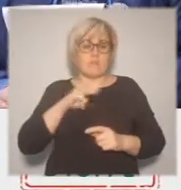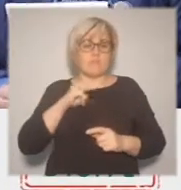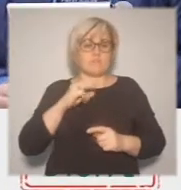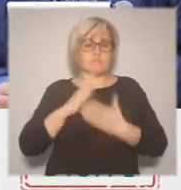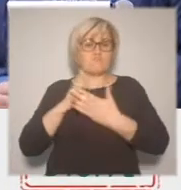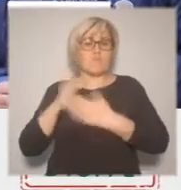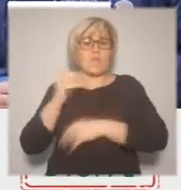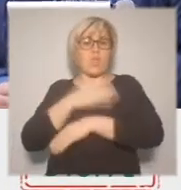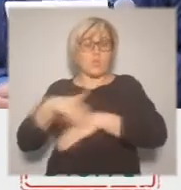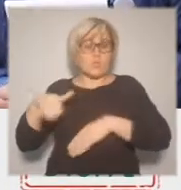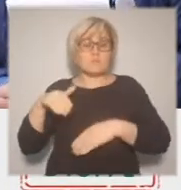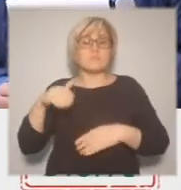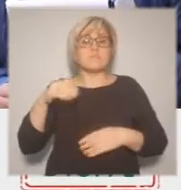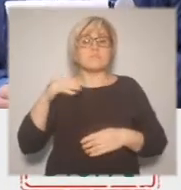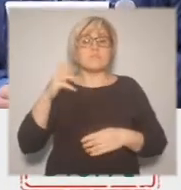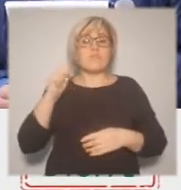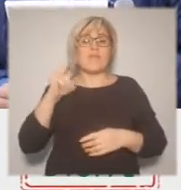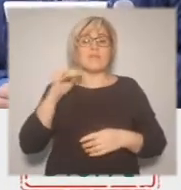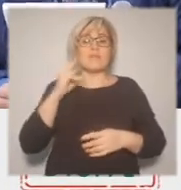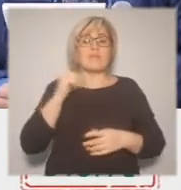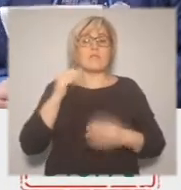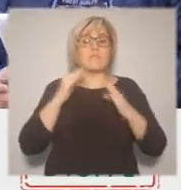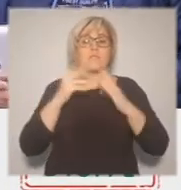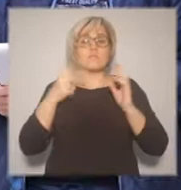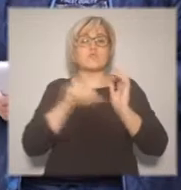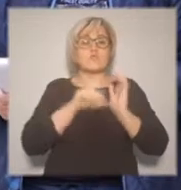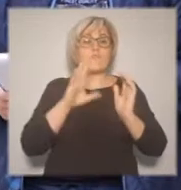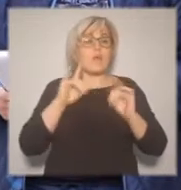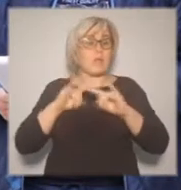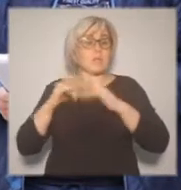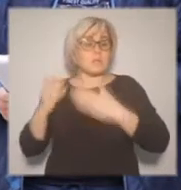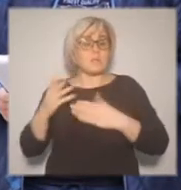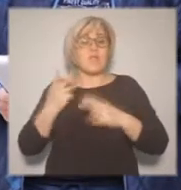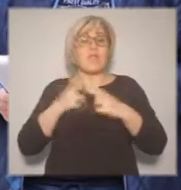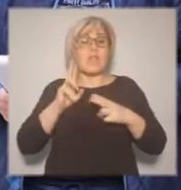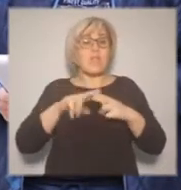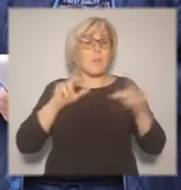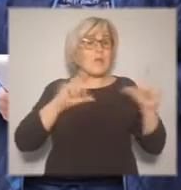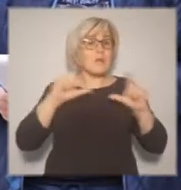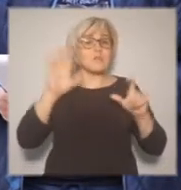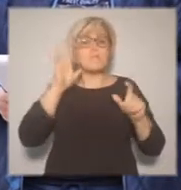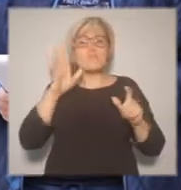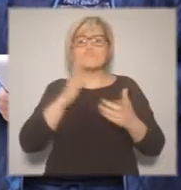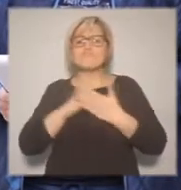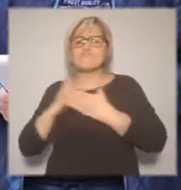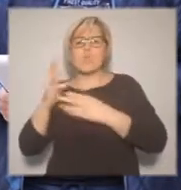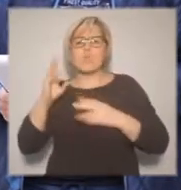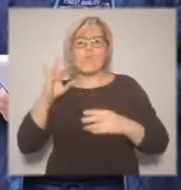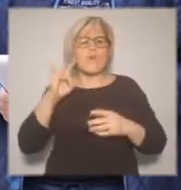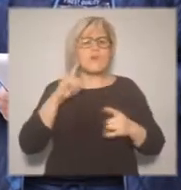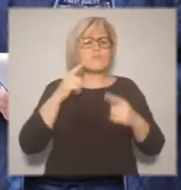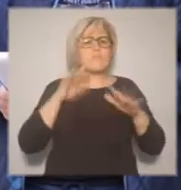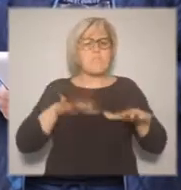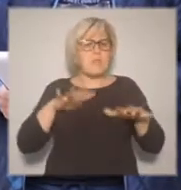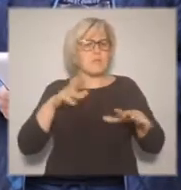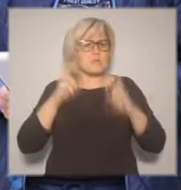местных производителей. И под брендом, который, вы видите, от меня с левой стороны, от вас с правой стороны, сделано в югре.